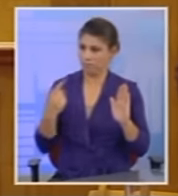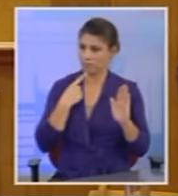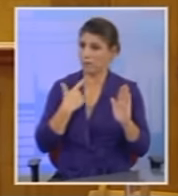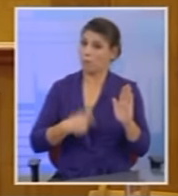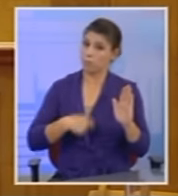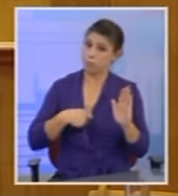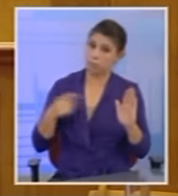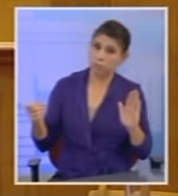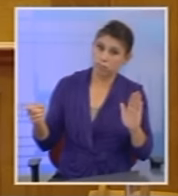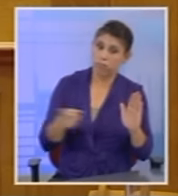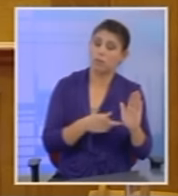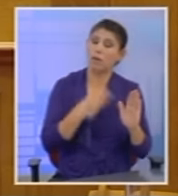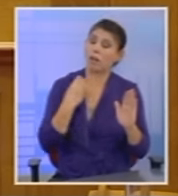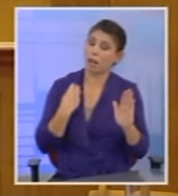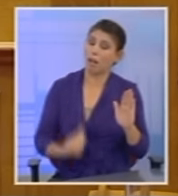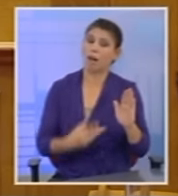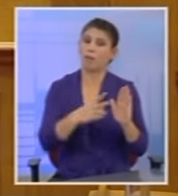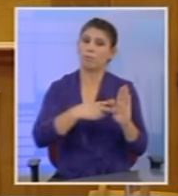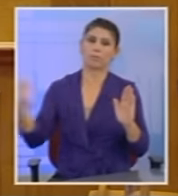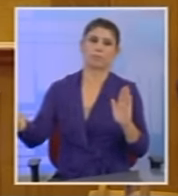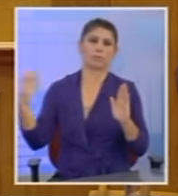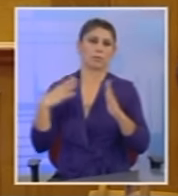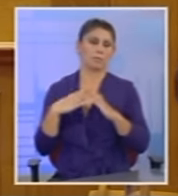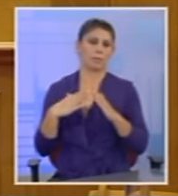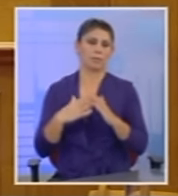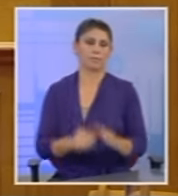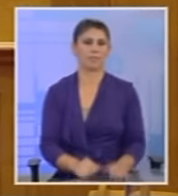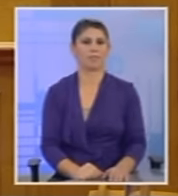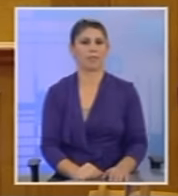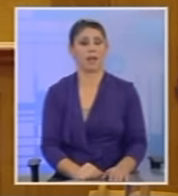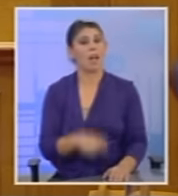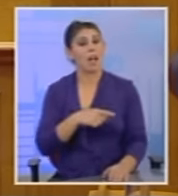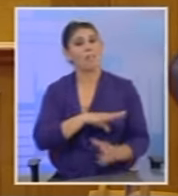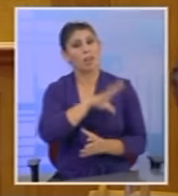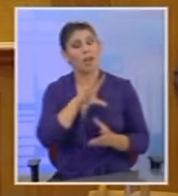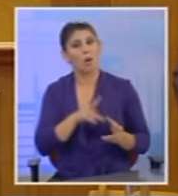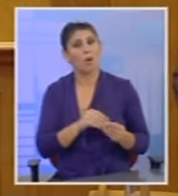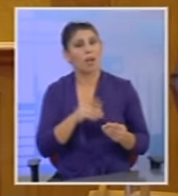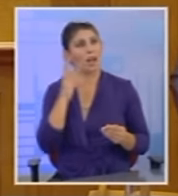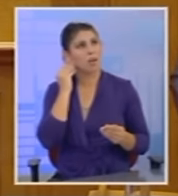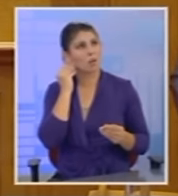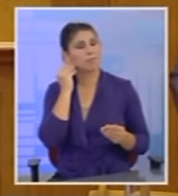και καλά κάνουν και σας παίρνουν τα σπίτια. Όσο μακρινά ακούγονταν όσα έλεγαν